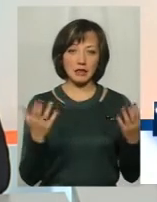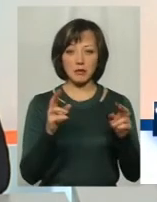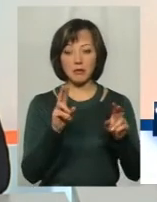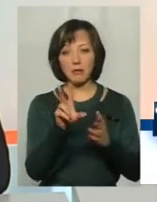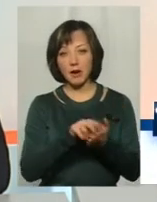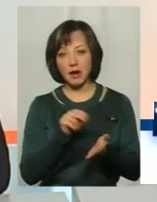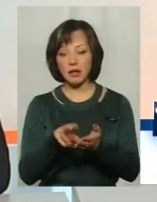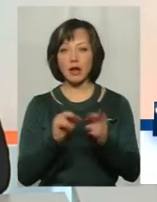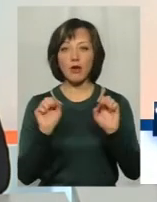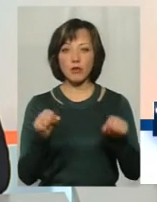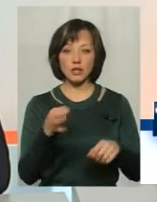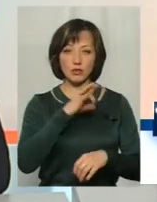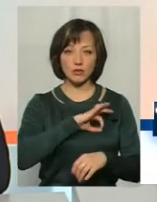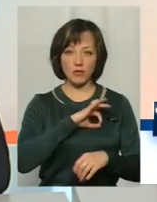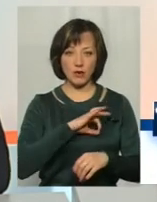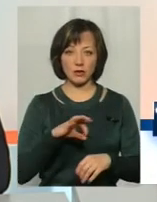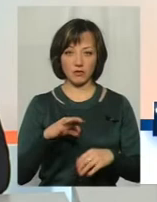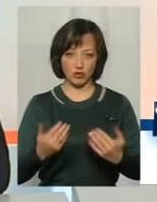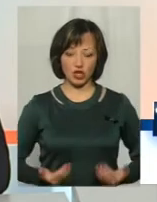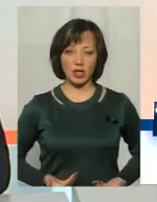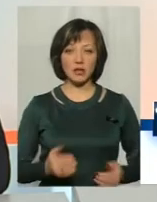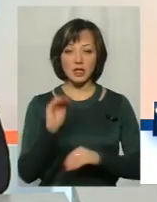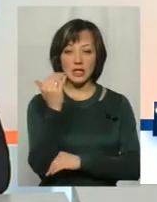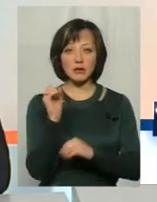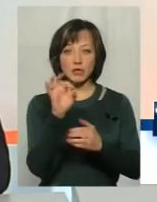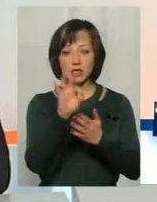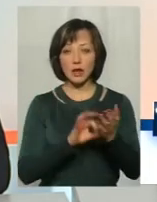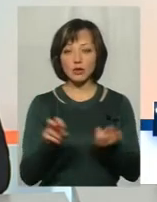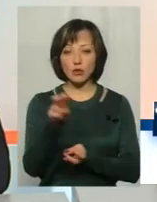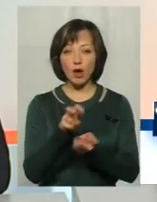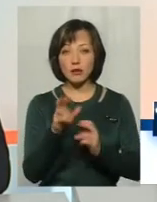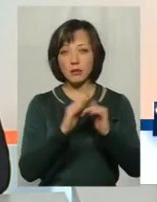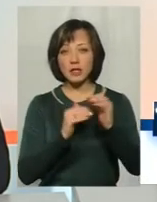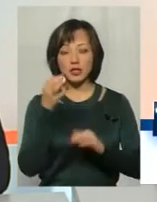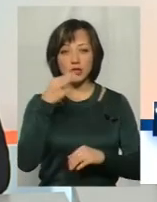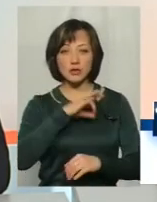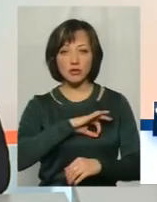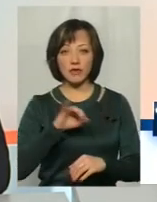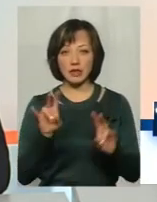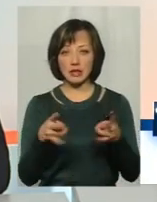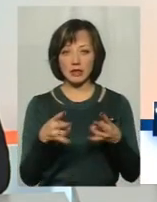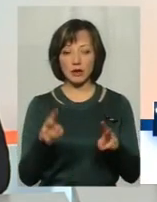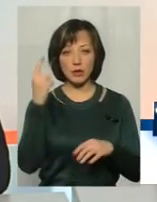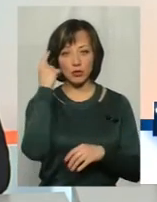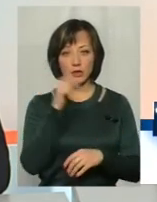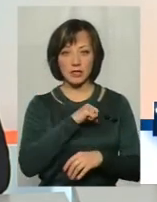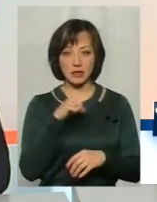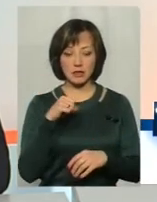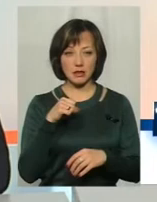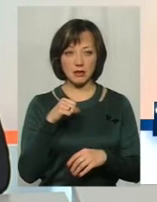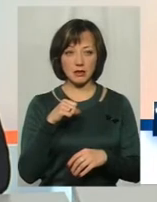прикладах, як можна це застосувати практично. Тоді дитина буде зразу шукати практичне застосування, і не треба буде її думати самій.